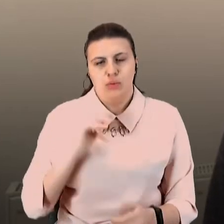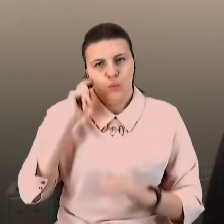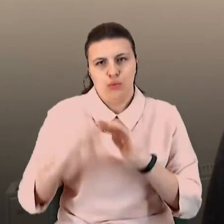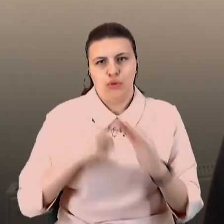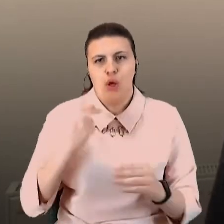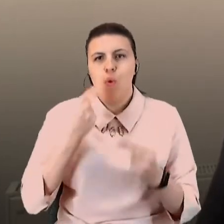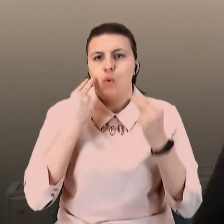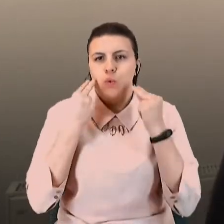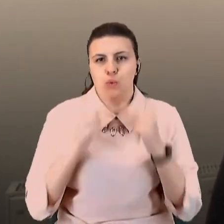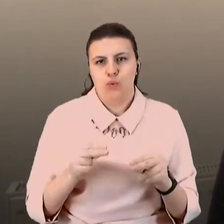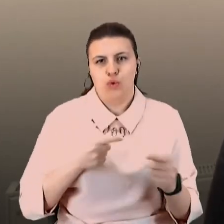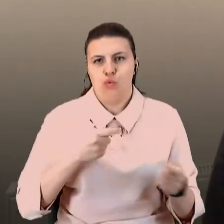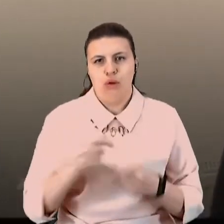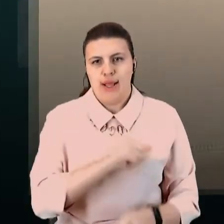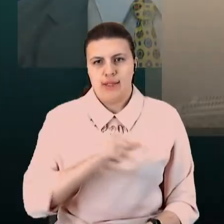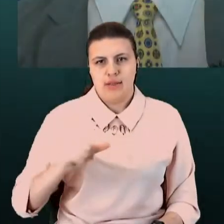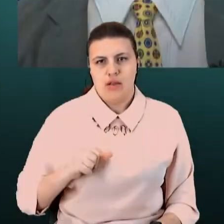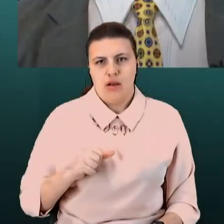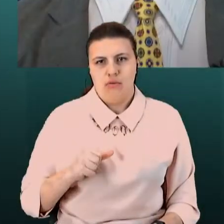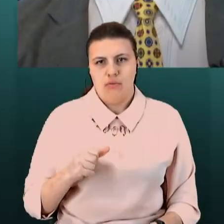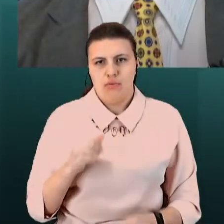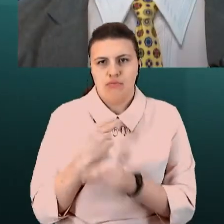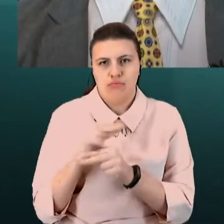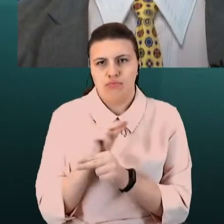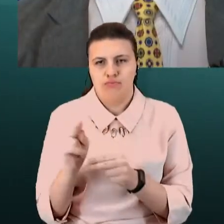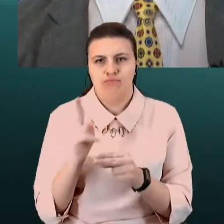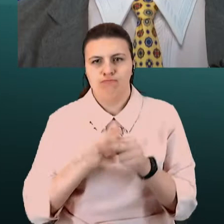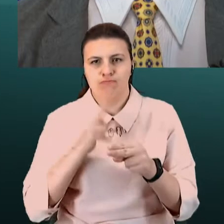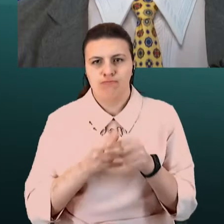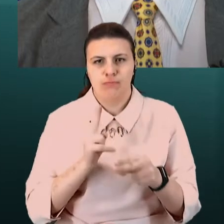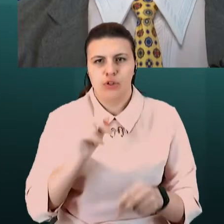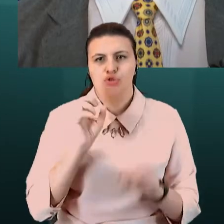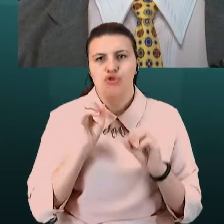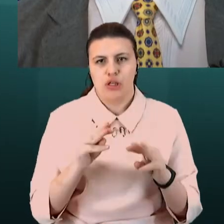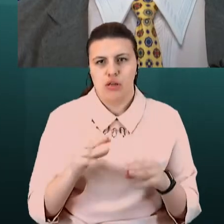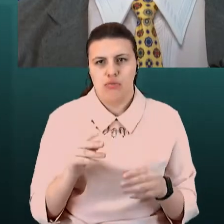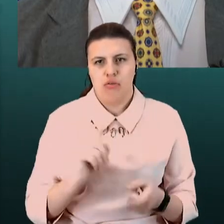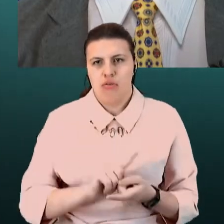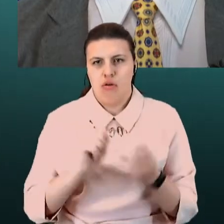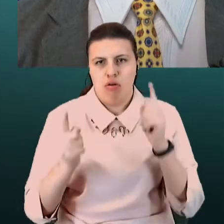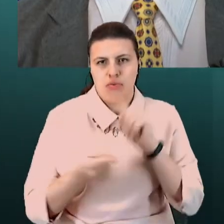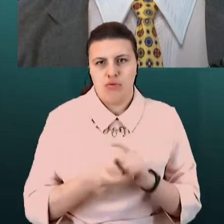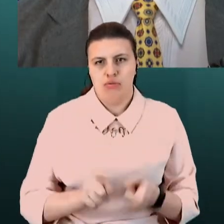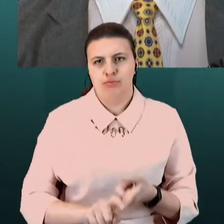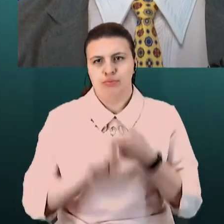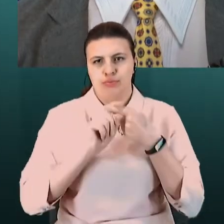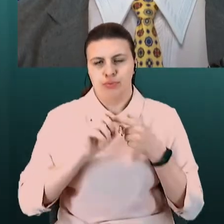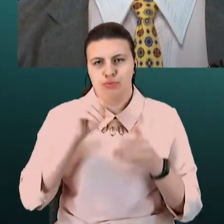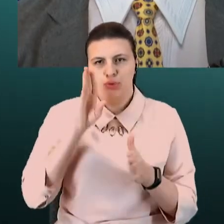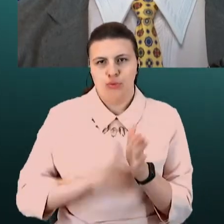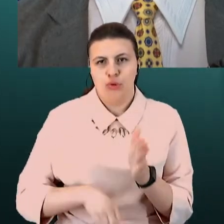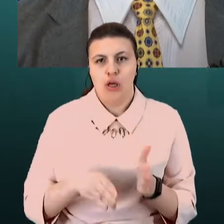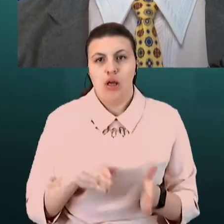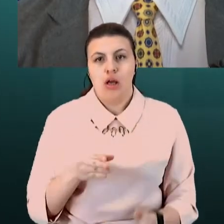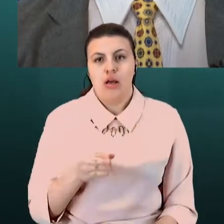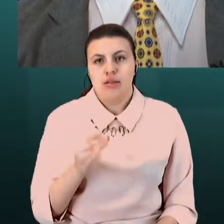своєм будущим. У любого теста на ВИЧ существує три предсказуєміх сценарія. Сценарій номер один